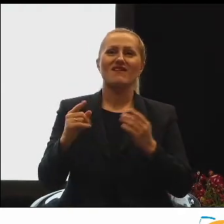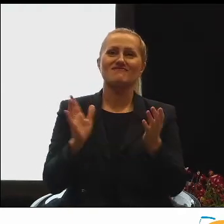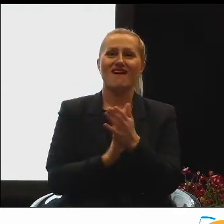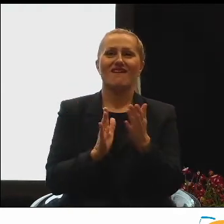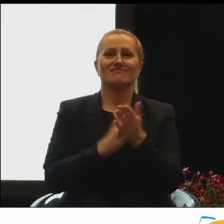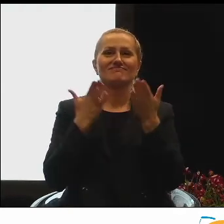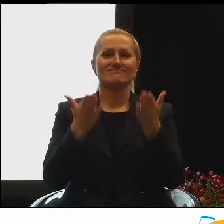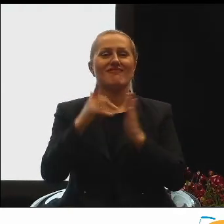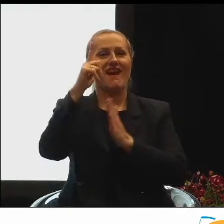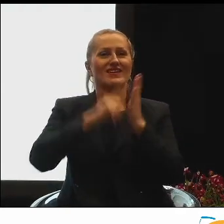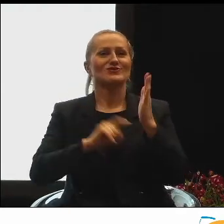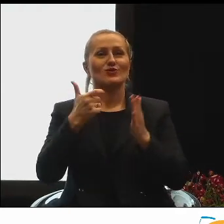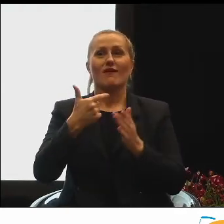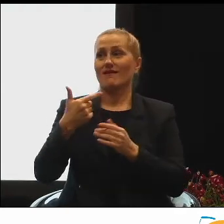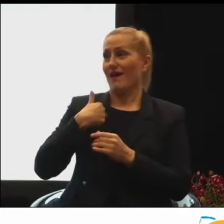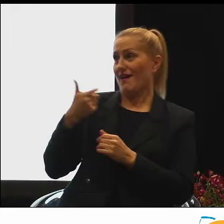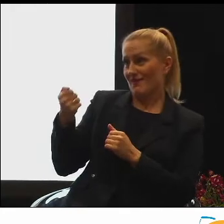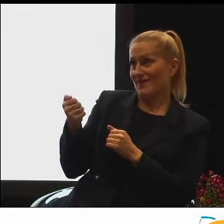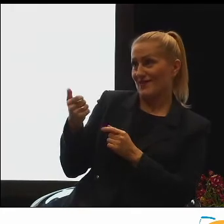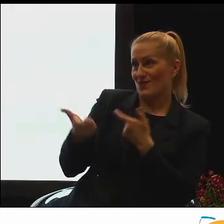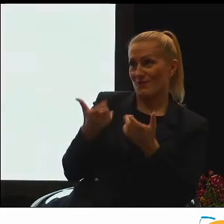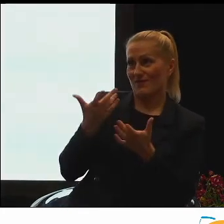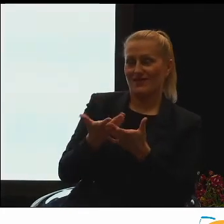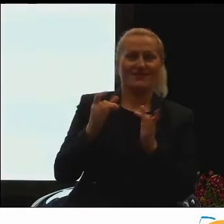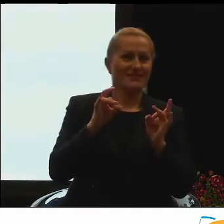się dalej listą. wikać tylko, tak?